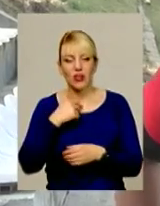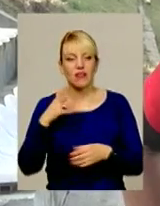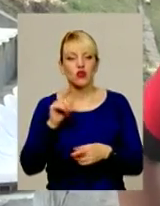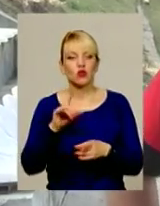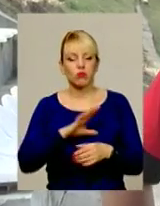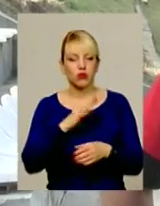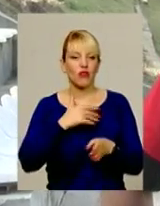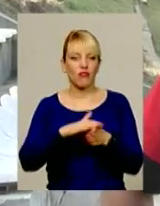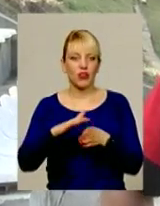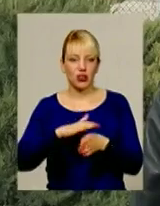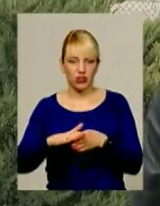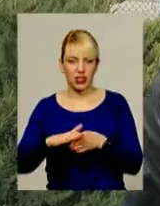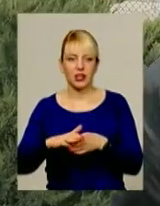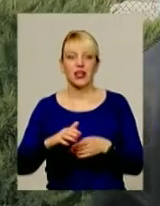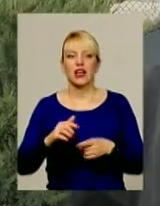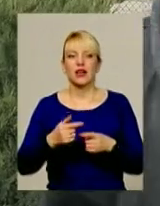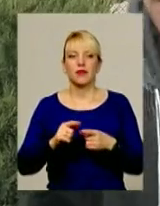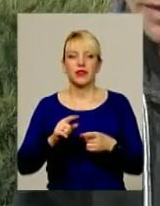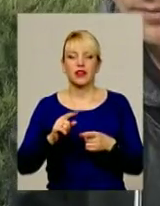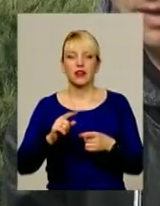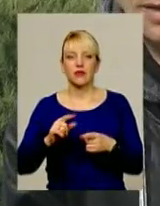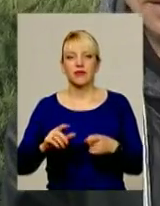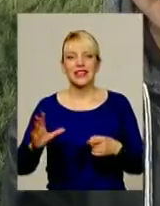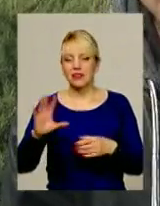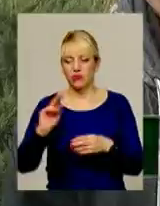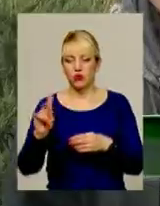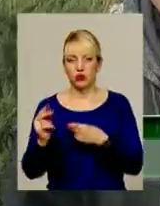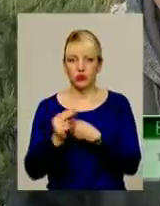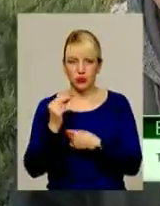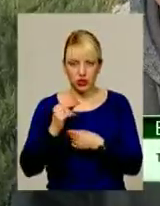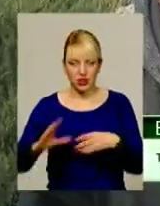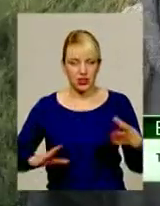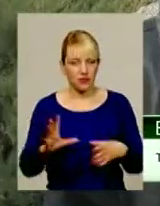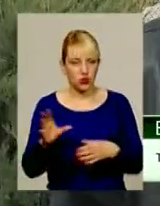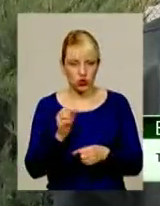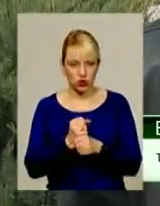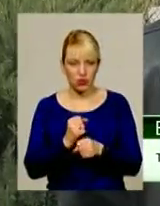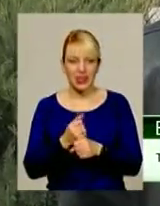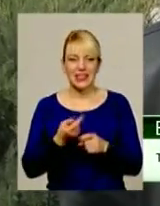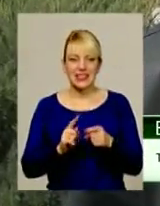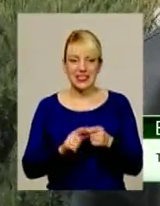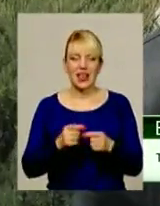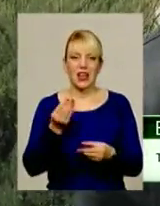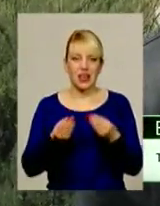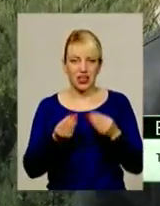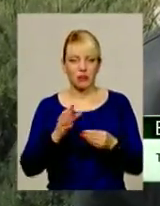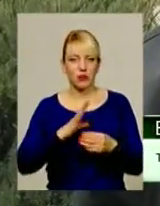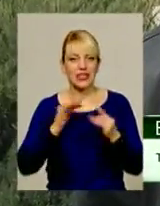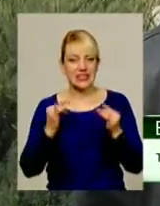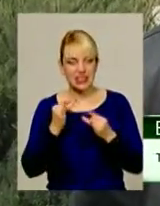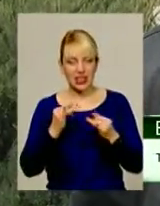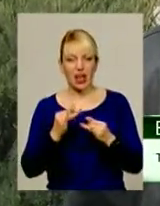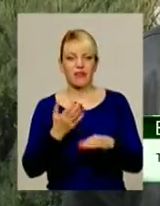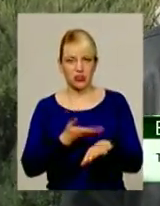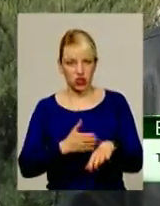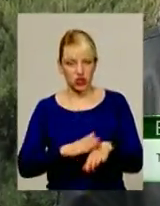І їдемо додому з перемогою. Гра була, в принципі, цікава. Для нас непроста, тяжка. Але добре, що так все